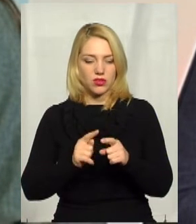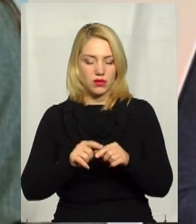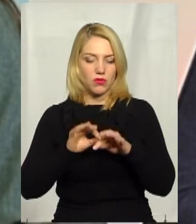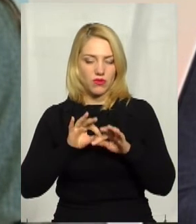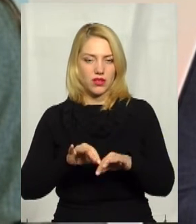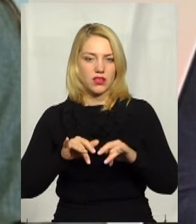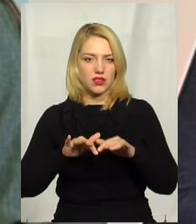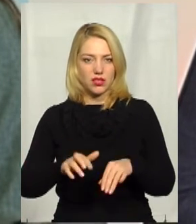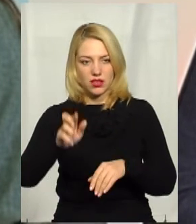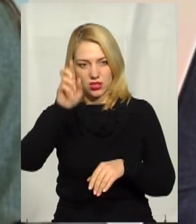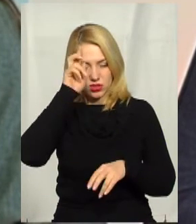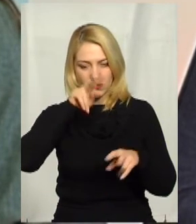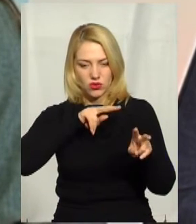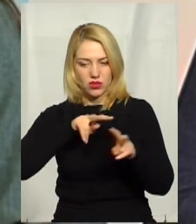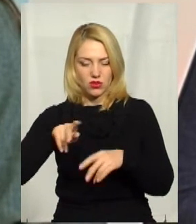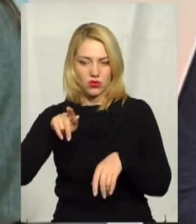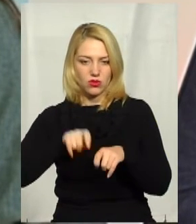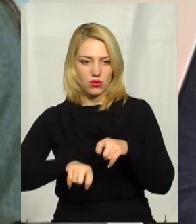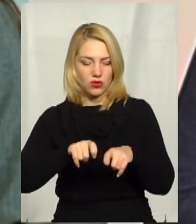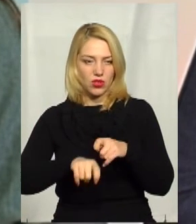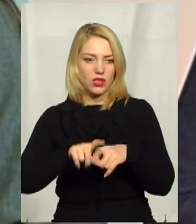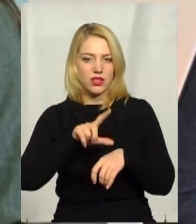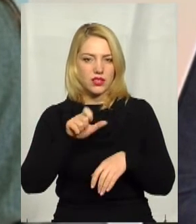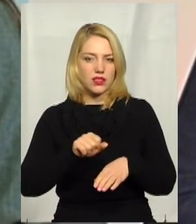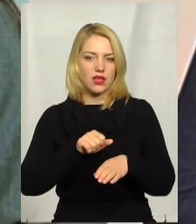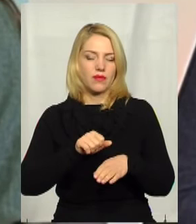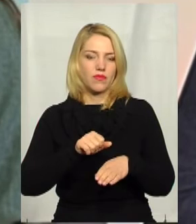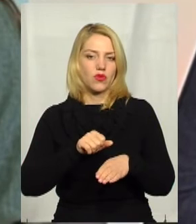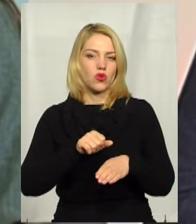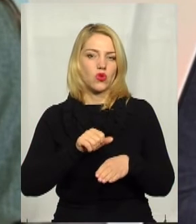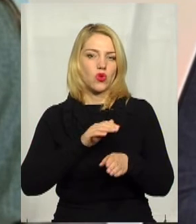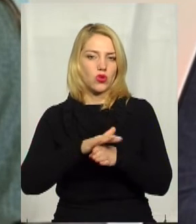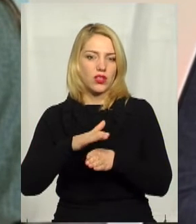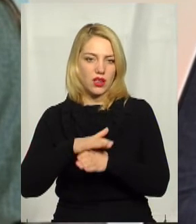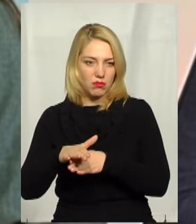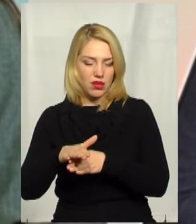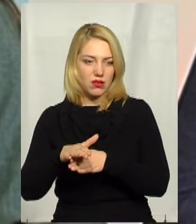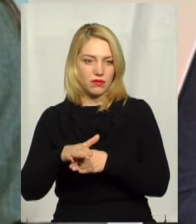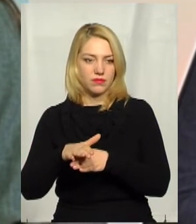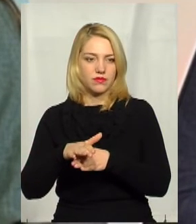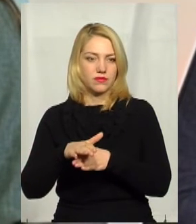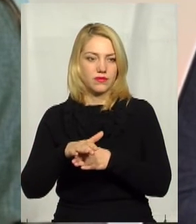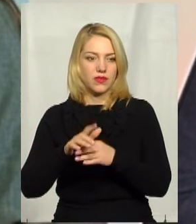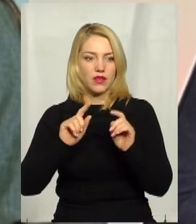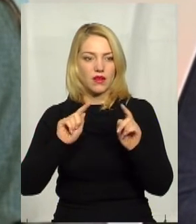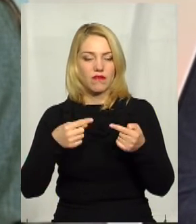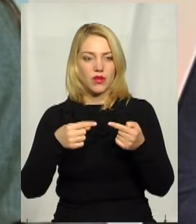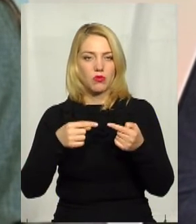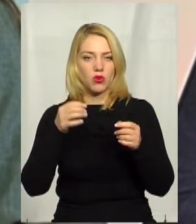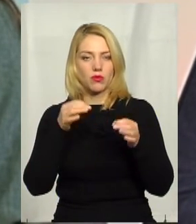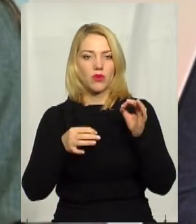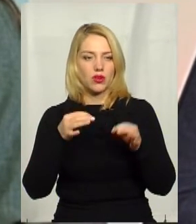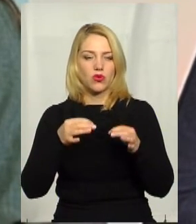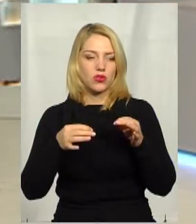заходів державного нагляду контролю безпосередньо за дотриманням за дотриманням вимог праведохоронного